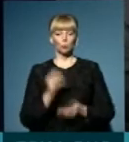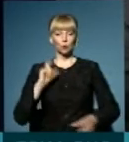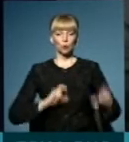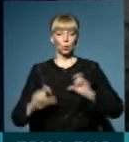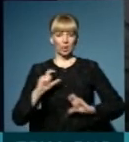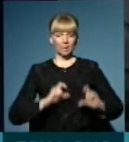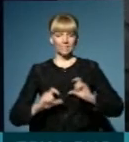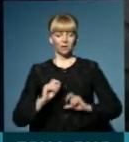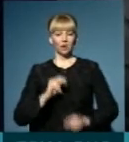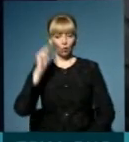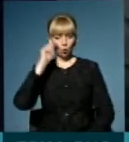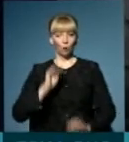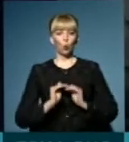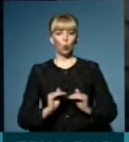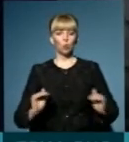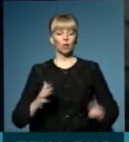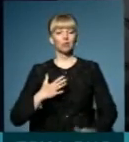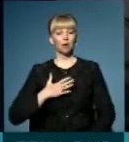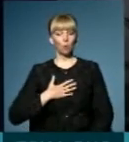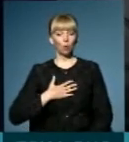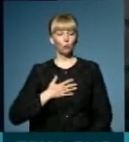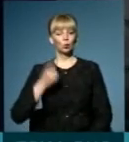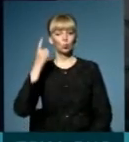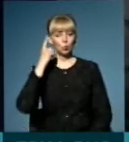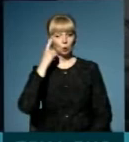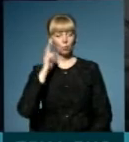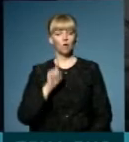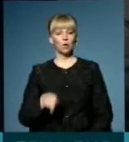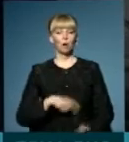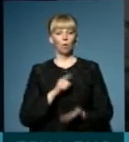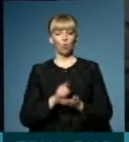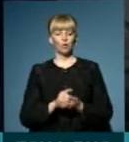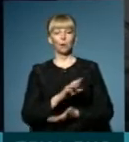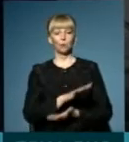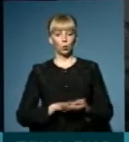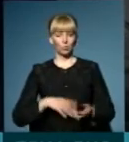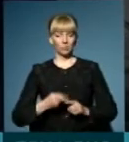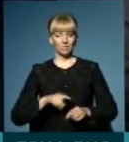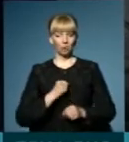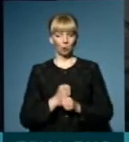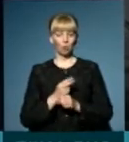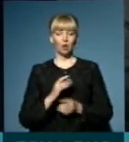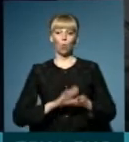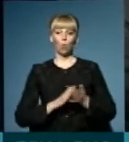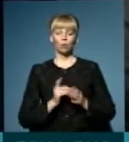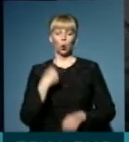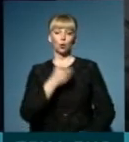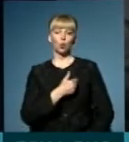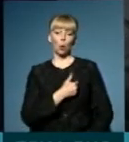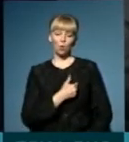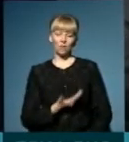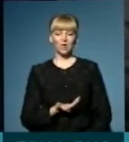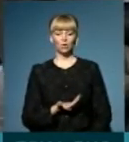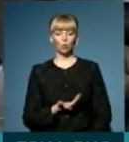студентів і учнів. І, на мою думку, вона повинна продовжувати це робити при умові, що добровільно